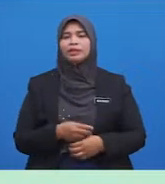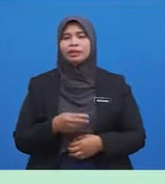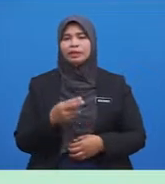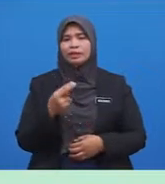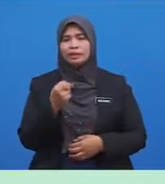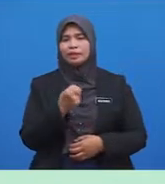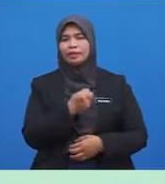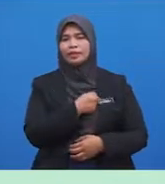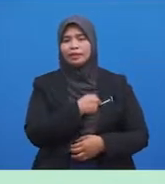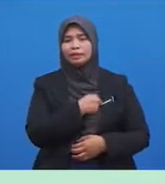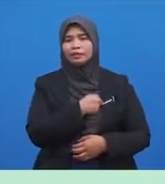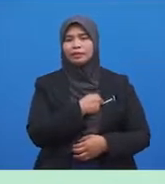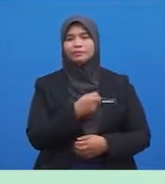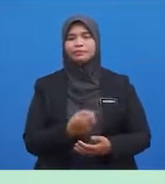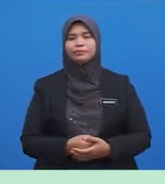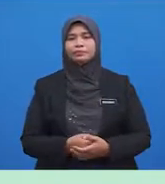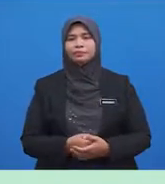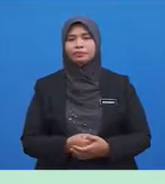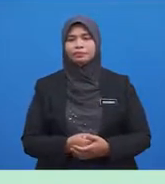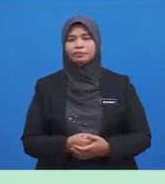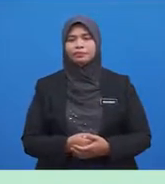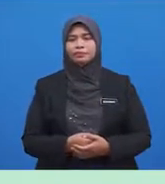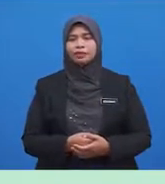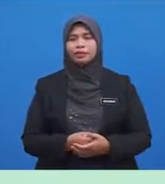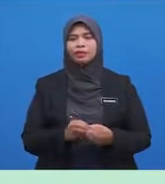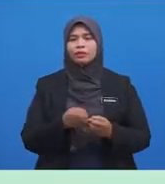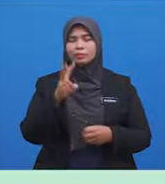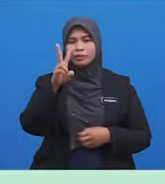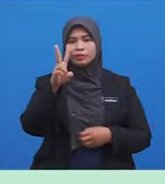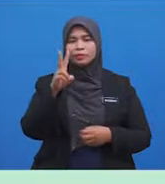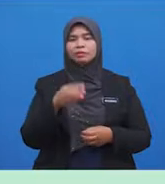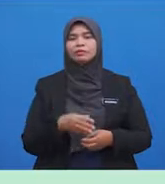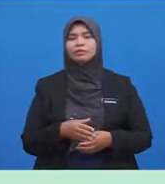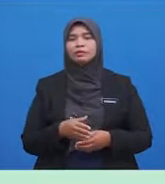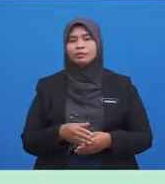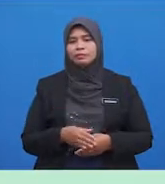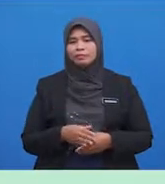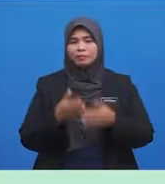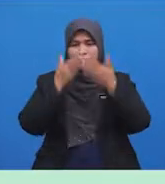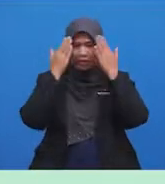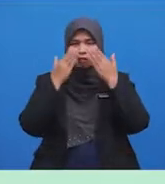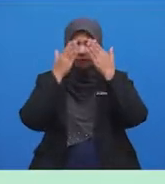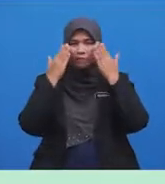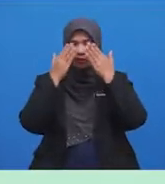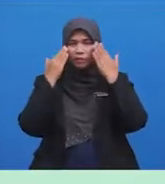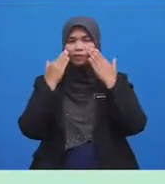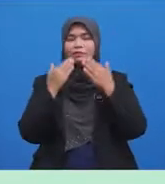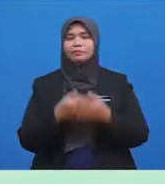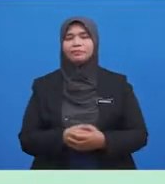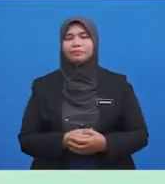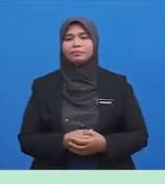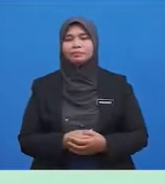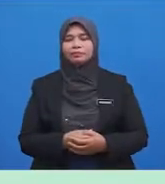Niat Yang Kedua Membasuk